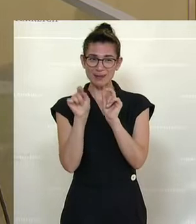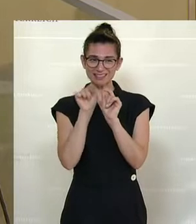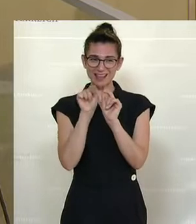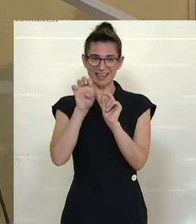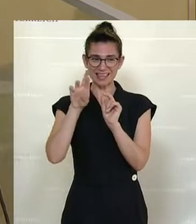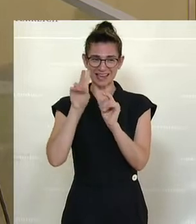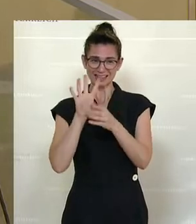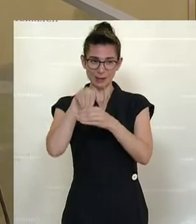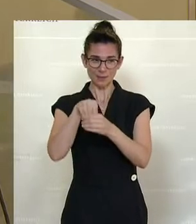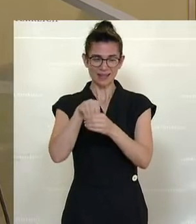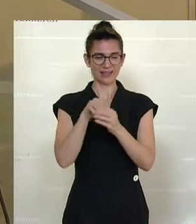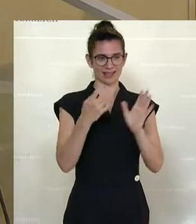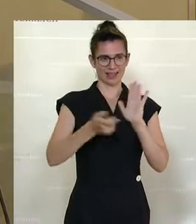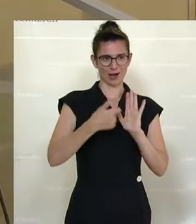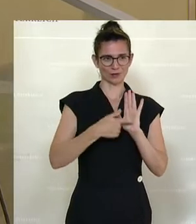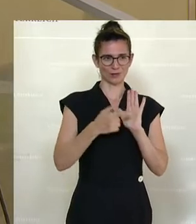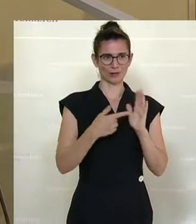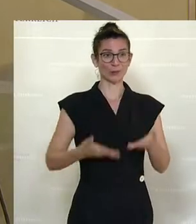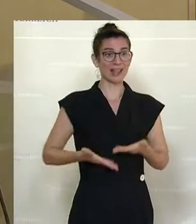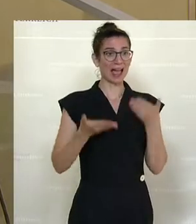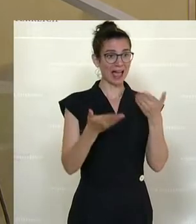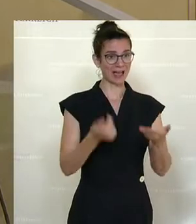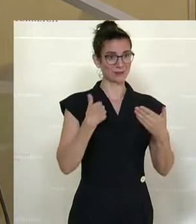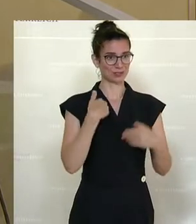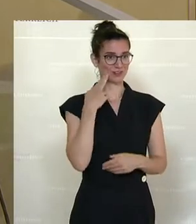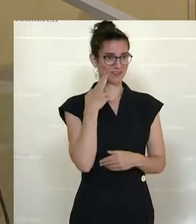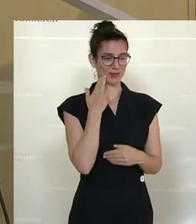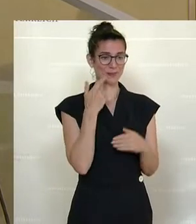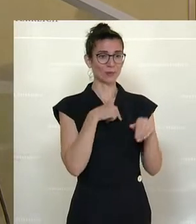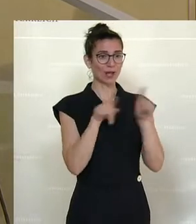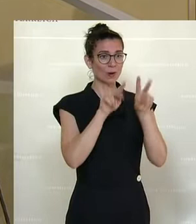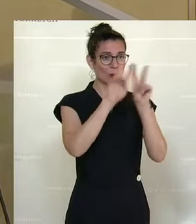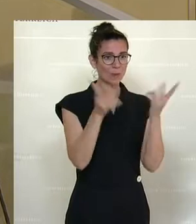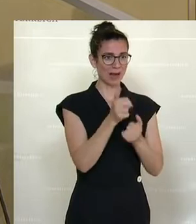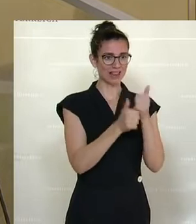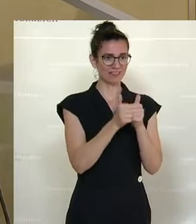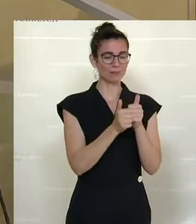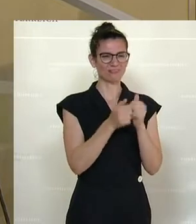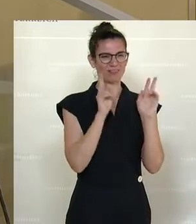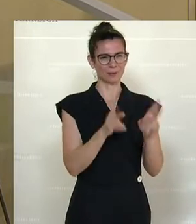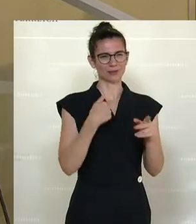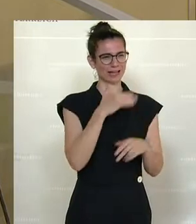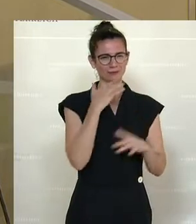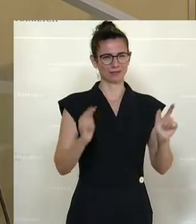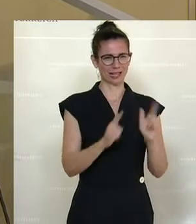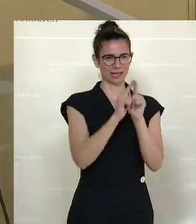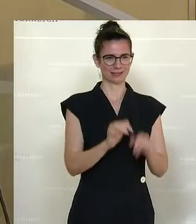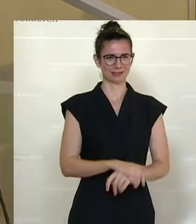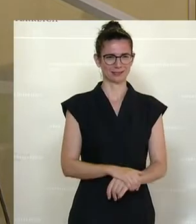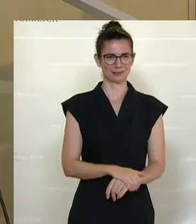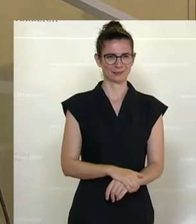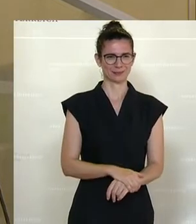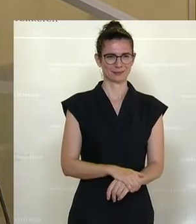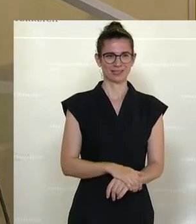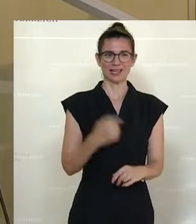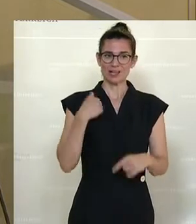um den Herausforderungen der heimischen Unternehmen, gerade im globalen Wettbewerb, auch entsprechend begegnen zu können. Auch die Frage der